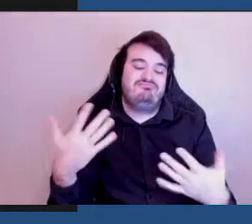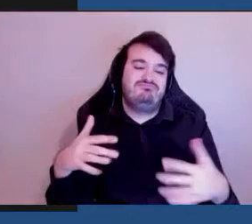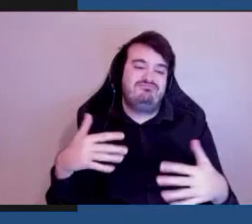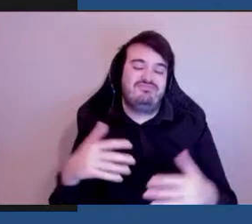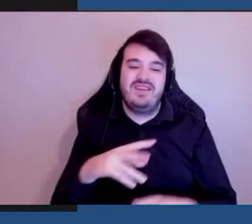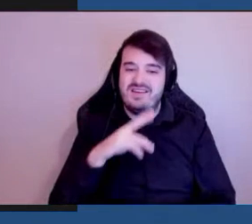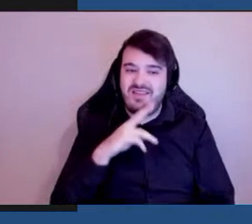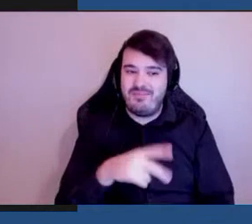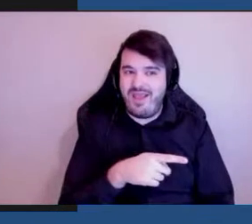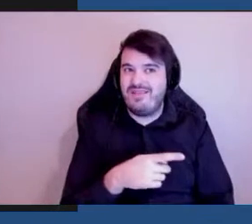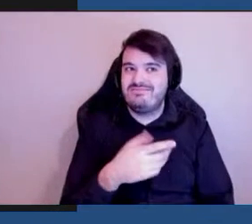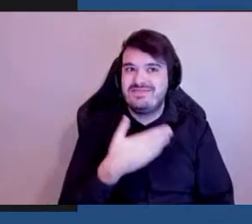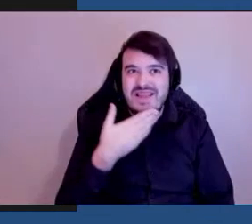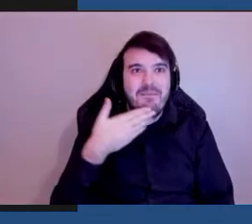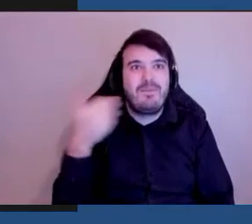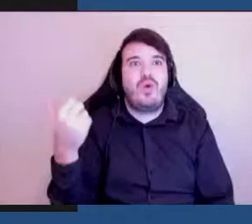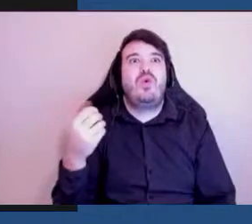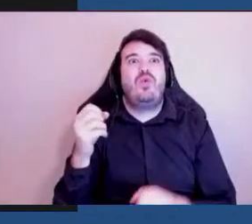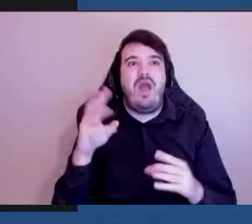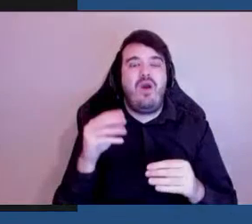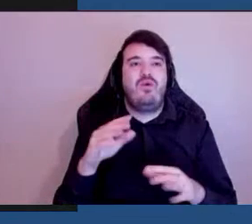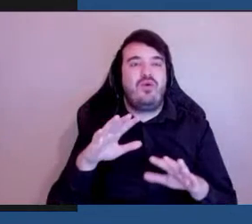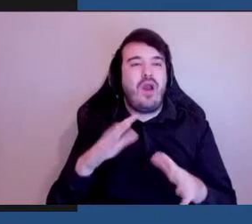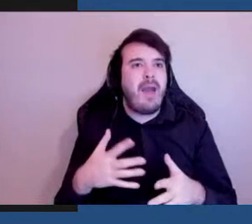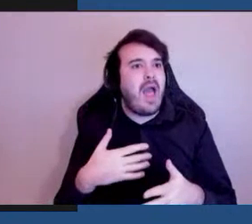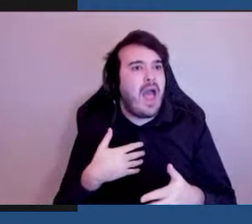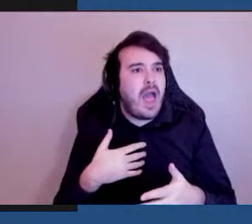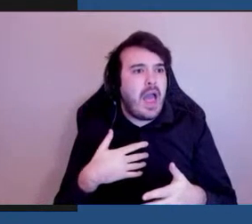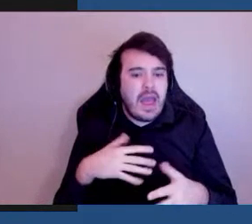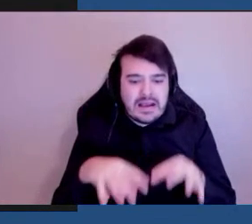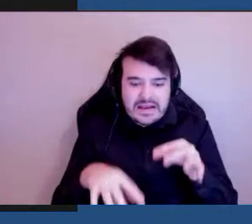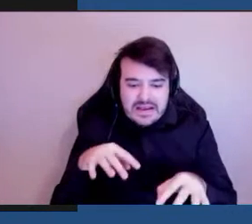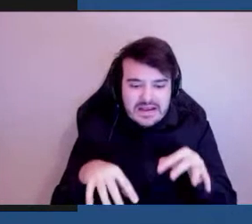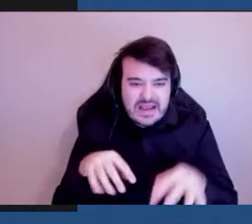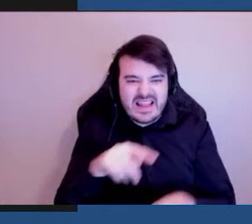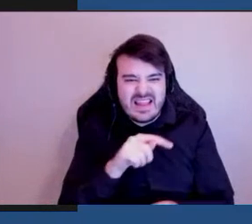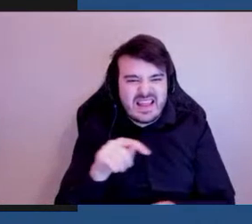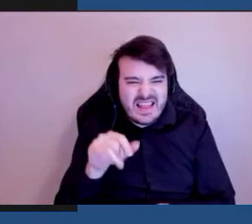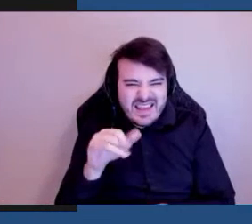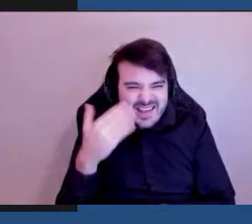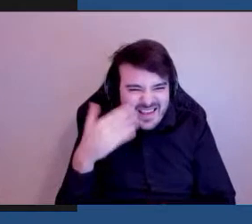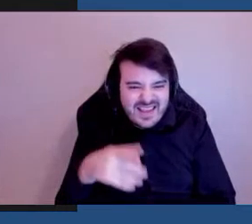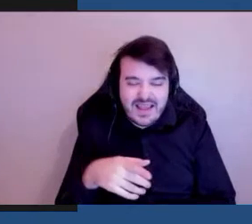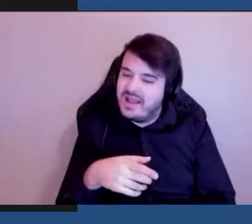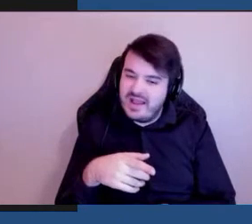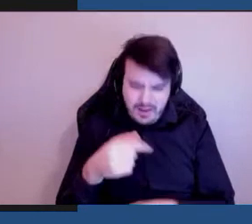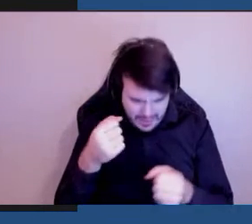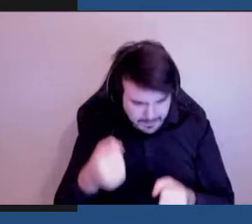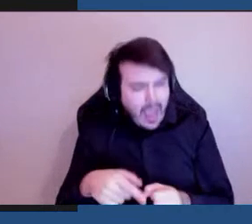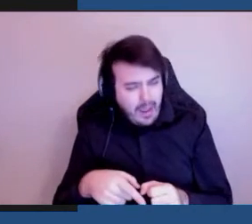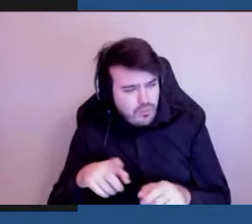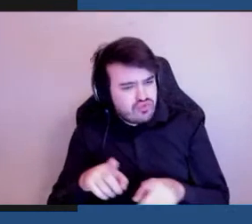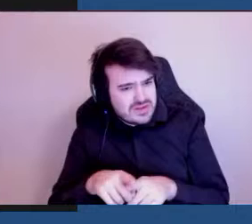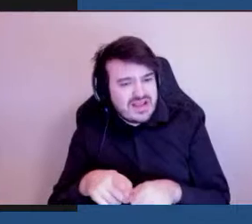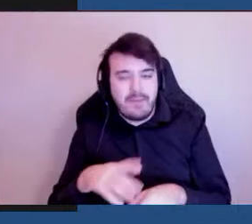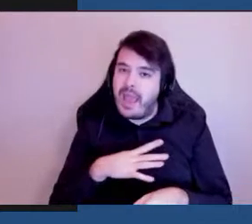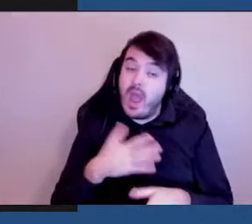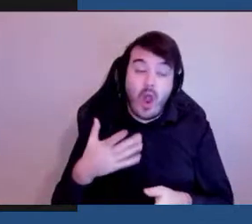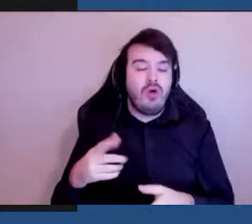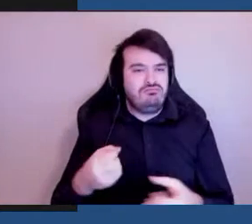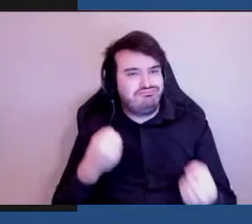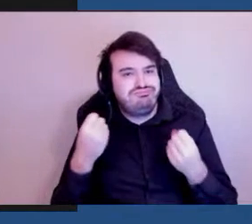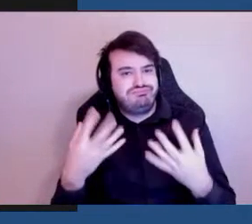'est mieux que, comment est-ce qu'on peut utiliser le TTY? Les gens, ils peuvent communiquer dans la langue de leur choix. Donc, je suis